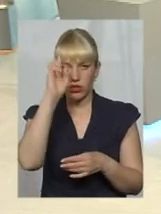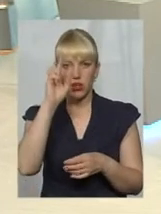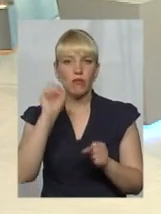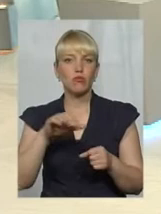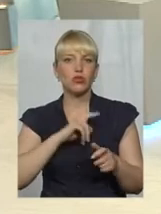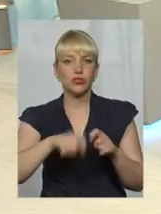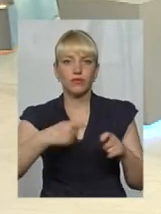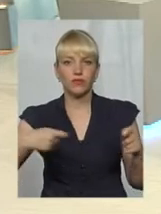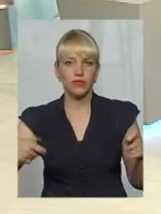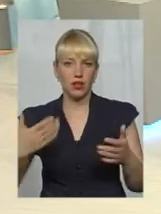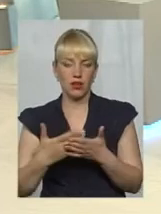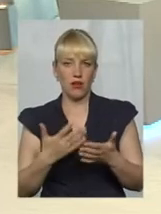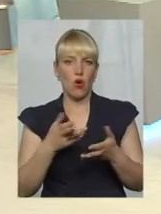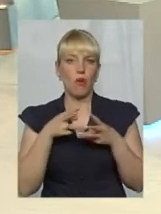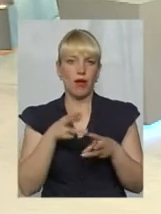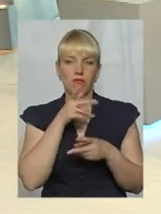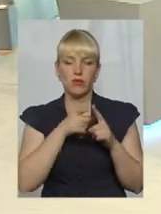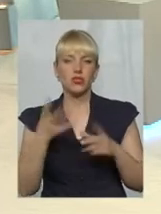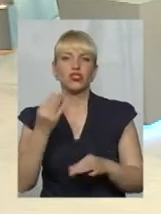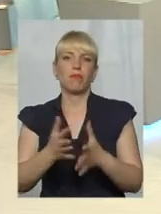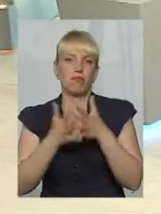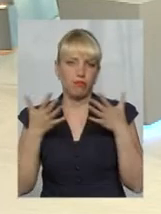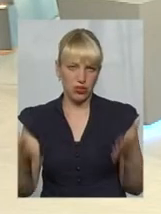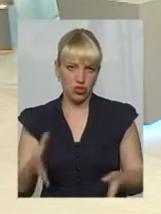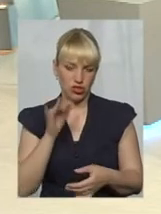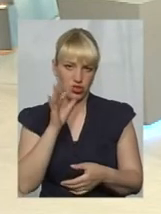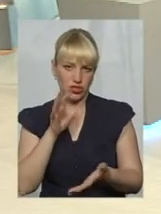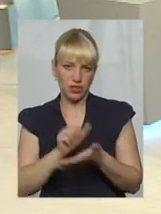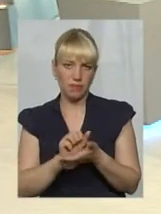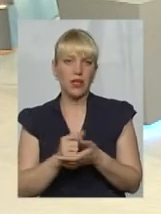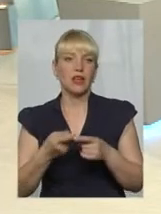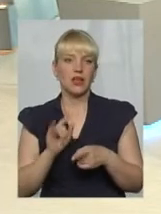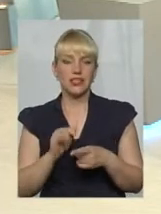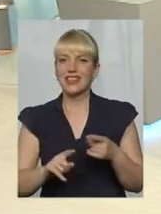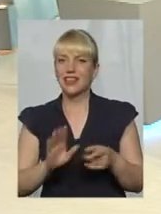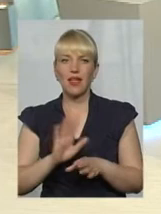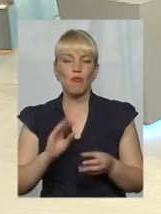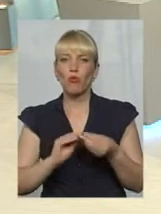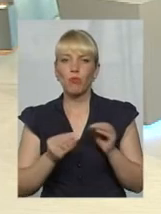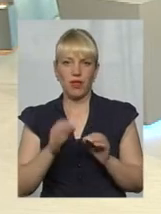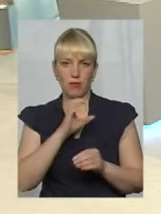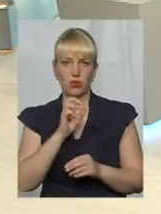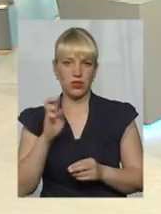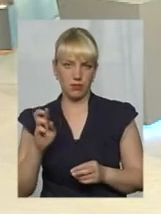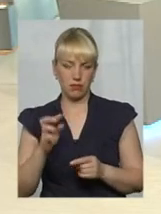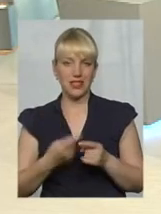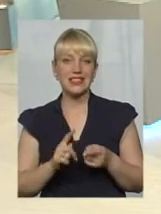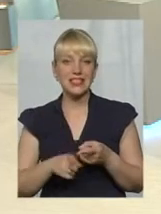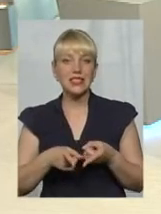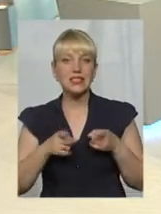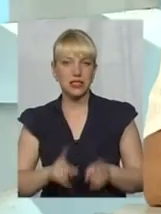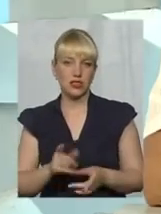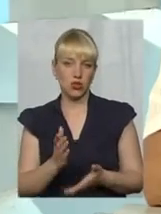бути випалювальний період і більше. Є такі проблеми, так. І це, навіть, це не проблеми ОСББ, а це, дійсно,